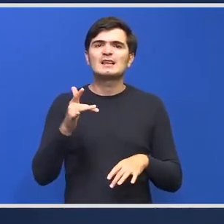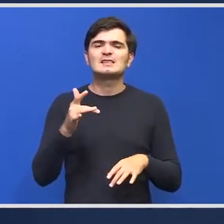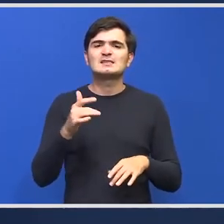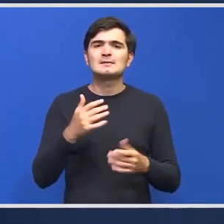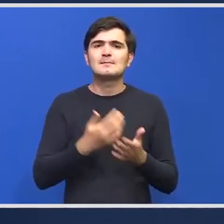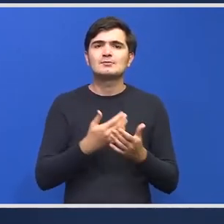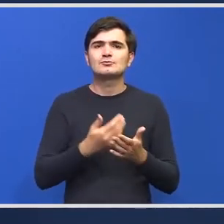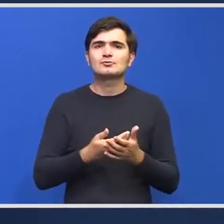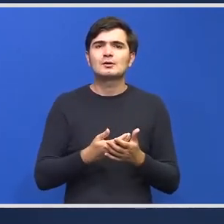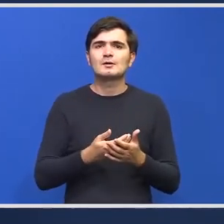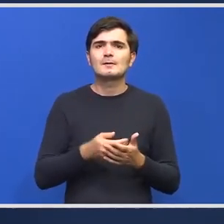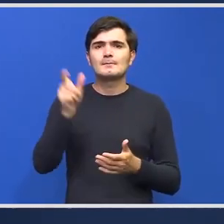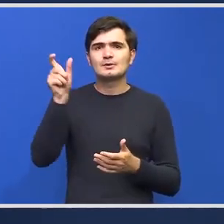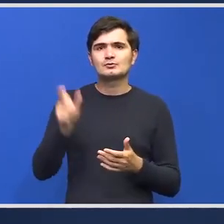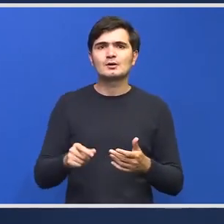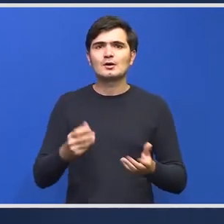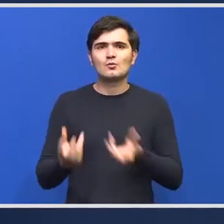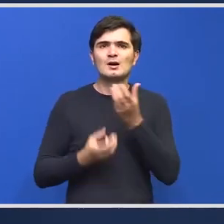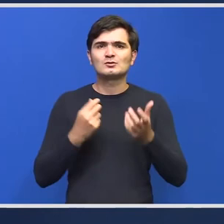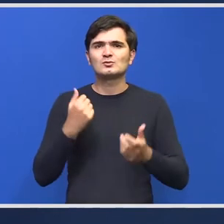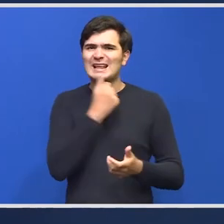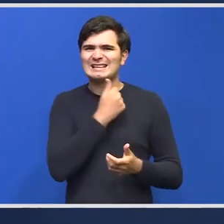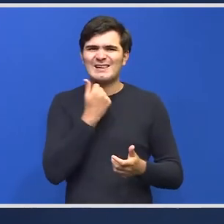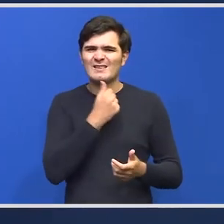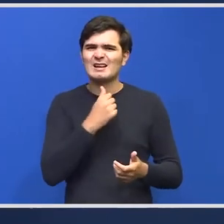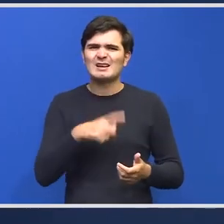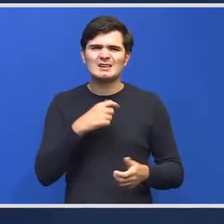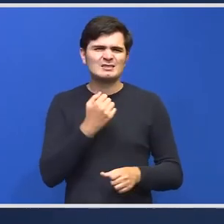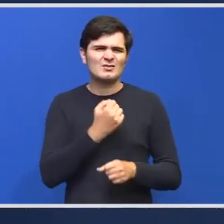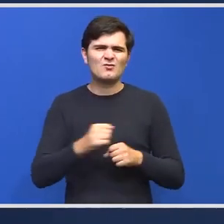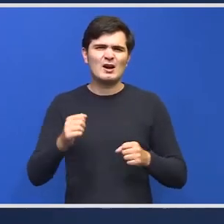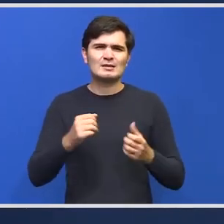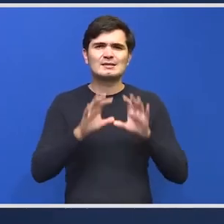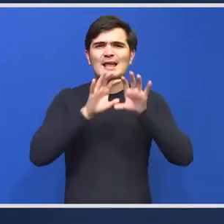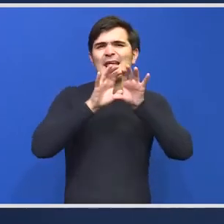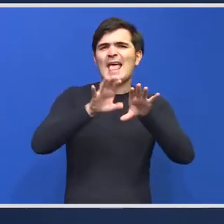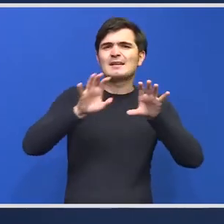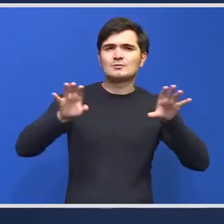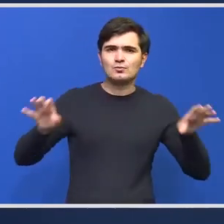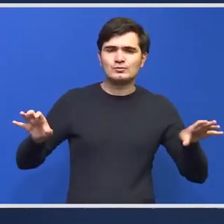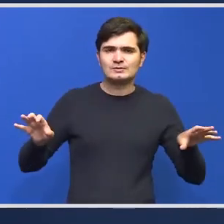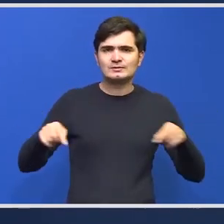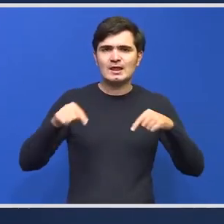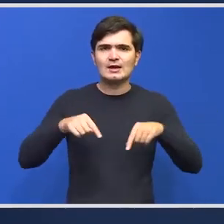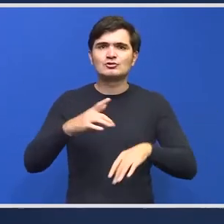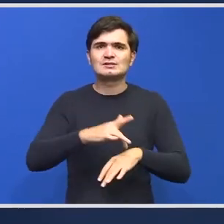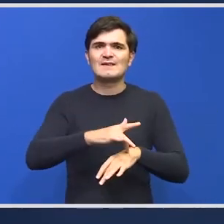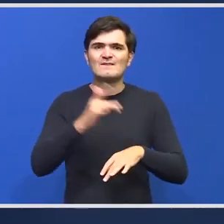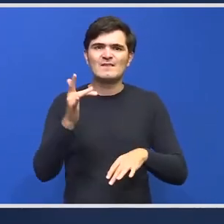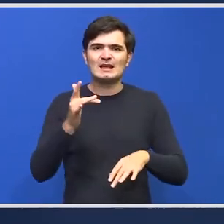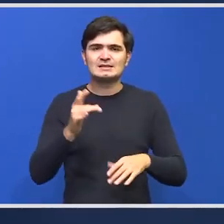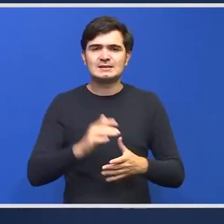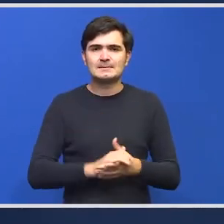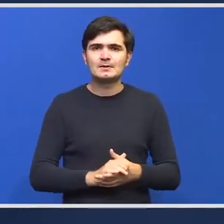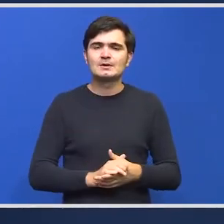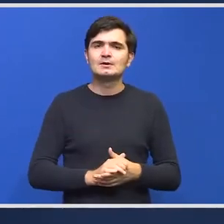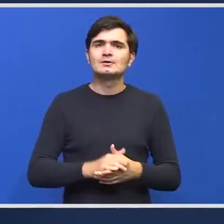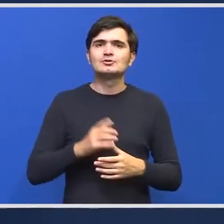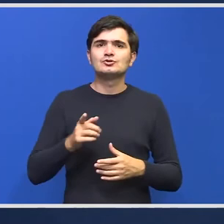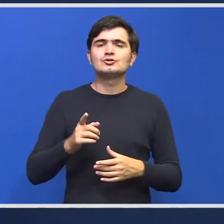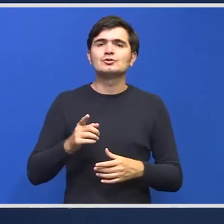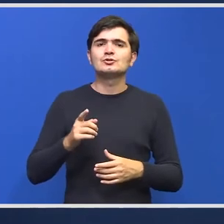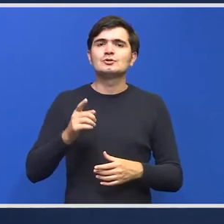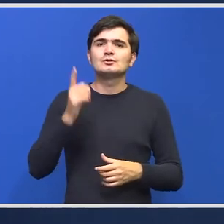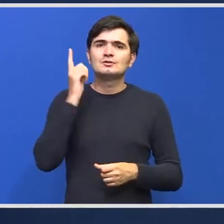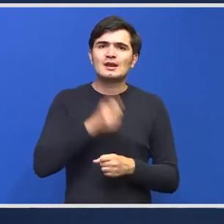pentru că pacientul cu arsură severă este expus mai mult ca alți pacienți infecții acestor infecții sunt respectate